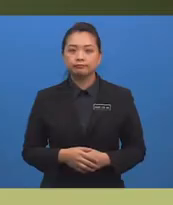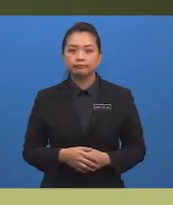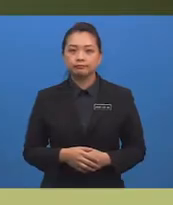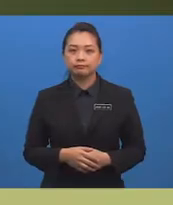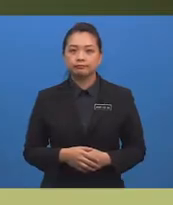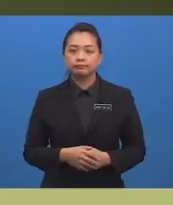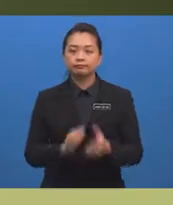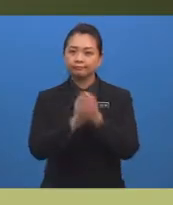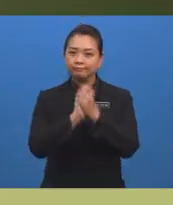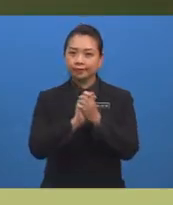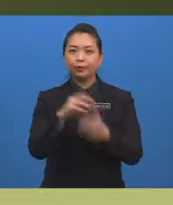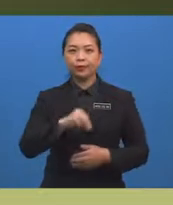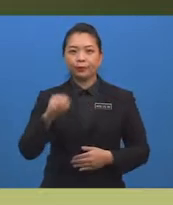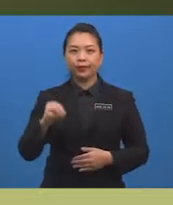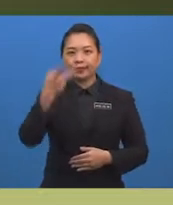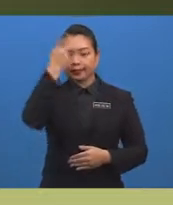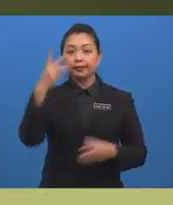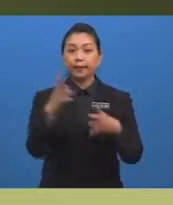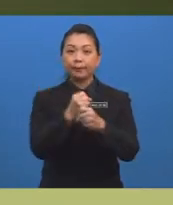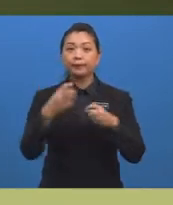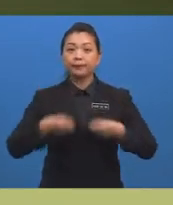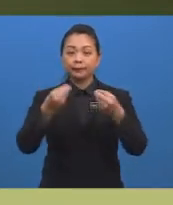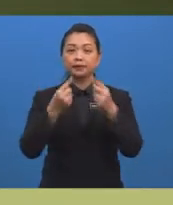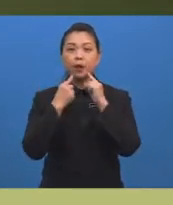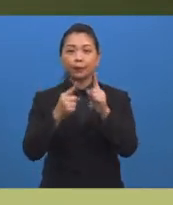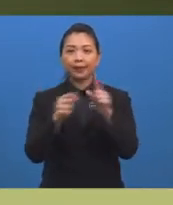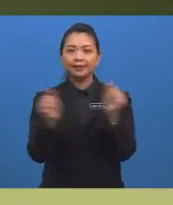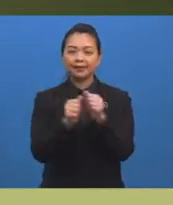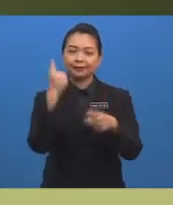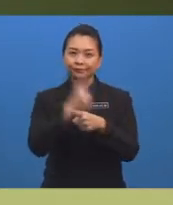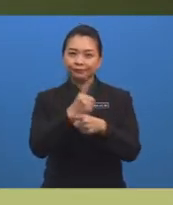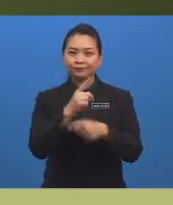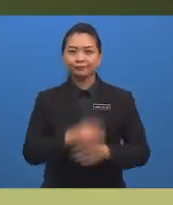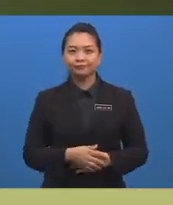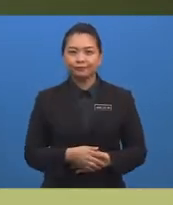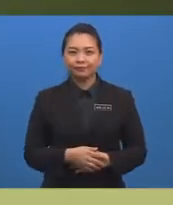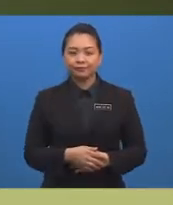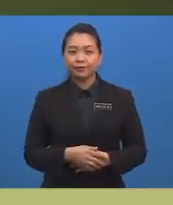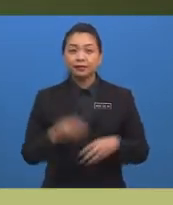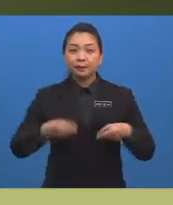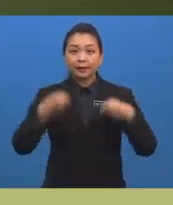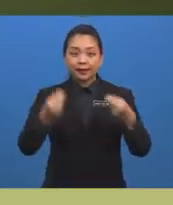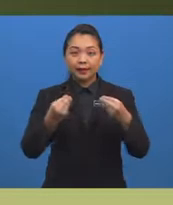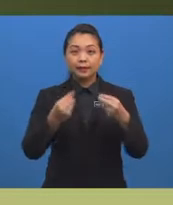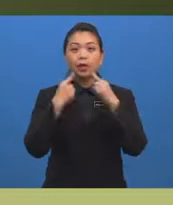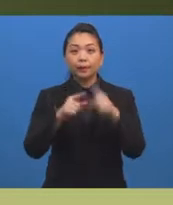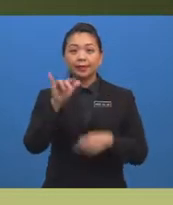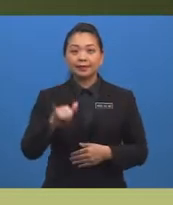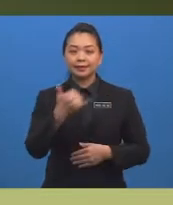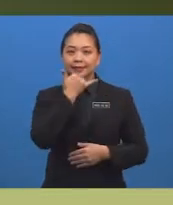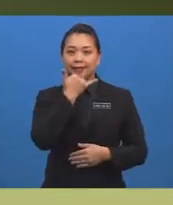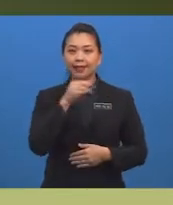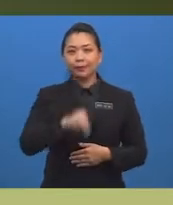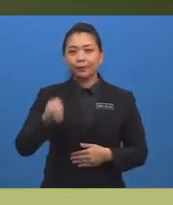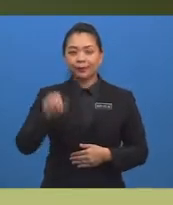Tahniah murid-murid kerana dapat memberikan jawapan dengan tepat Bagi jawapan yang salah, murid